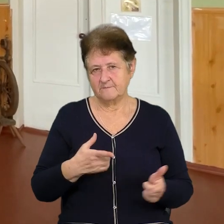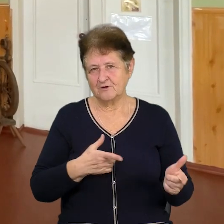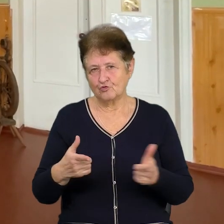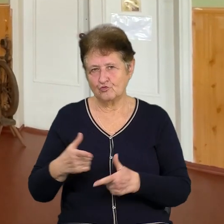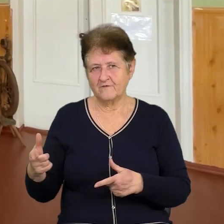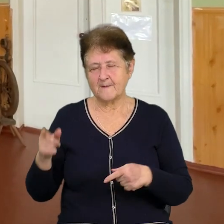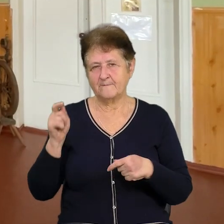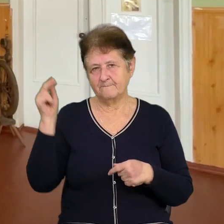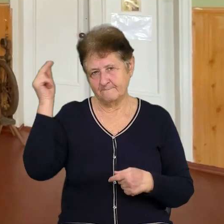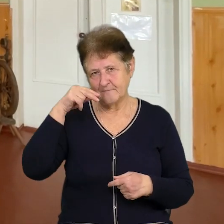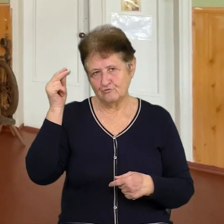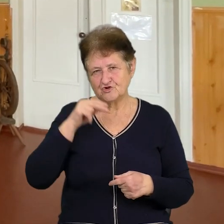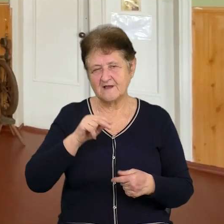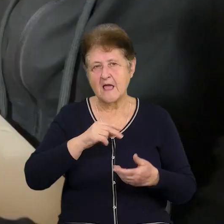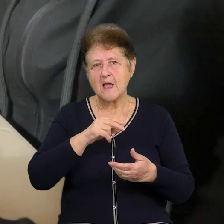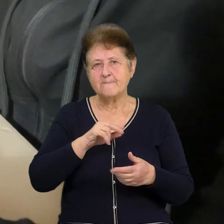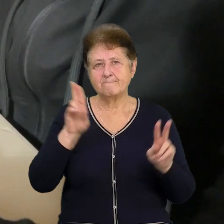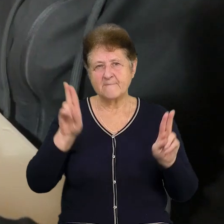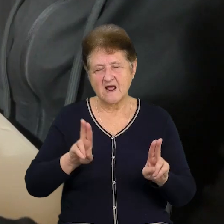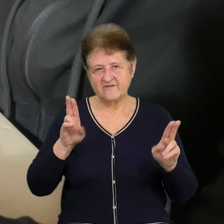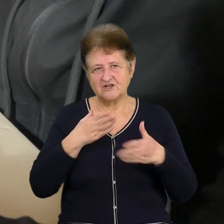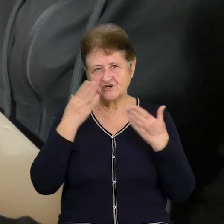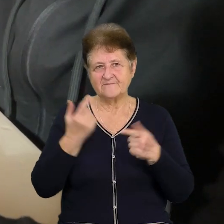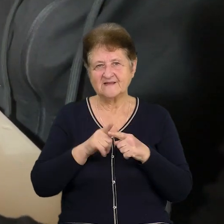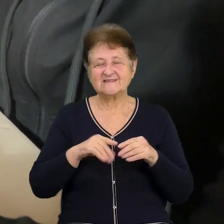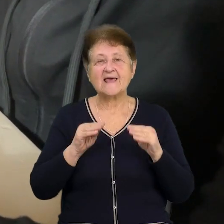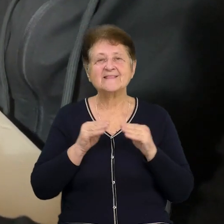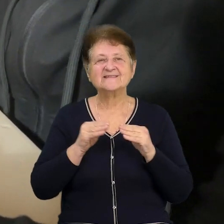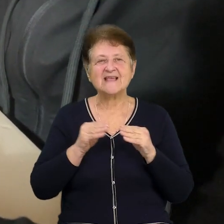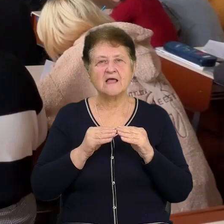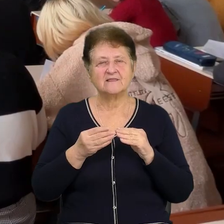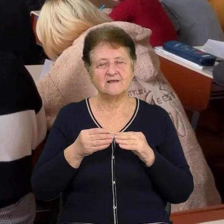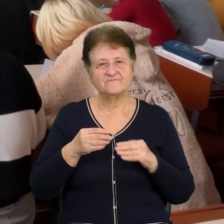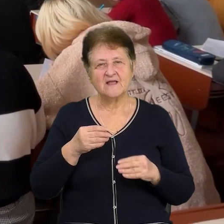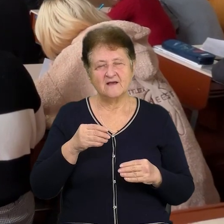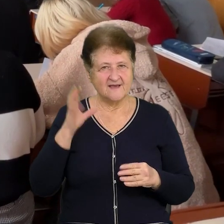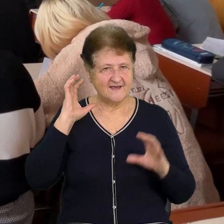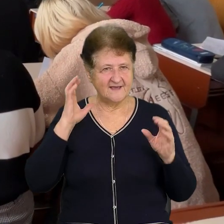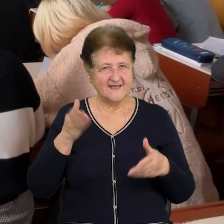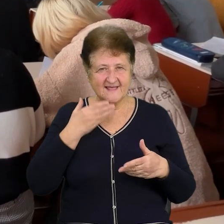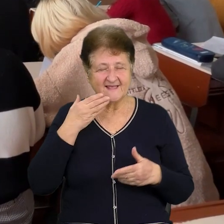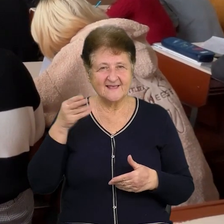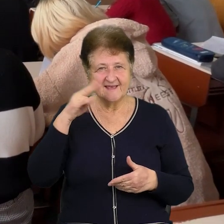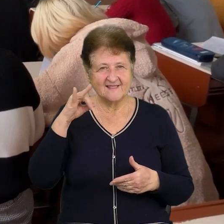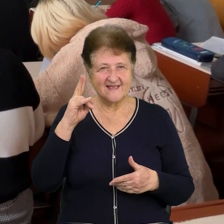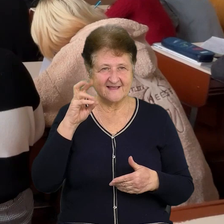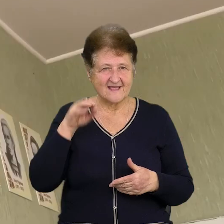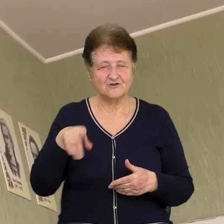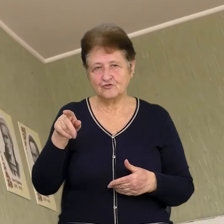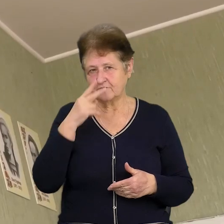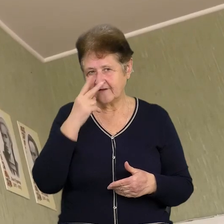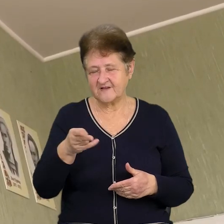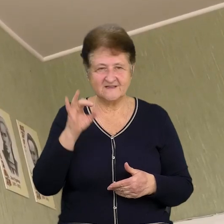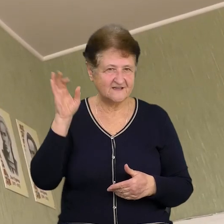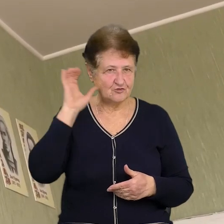перевіряв правила, читав. Це десятий радіодиктант для закладу. Цьогоріч його слухали та дивилися у прямому ефірі